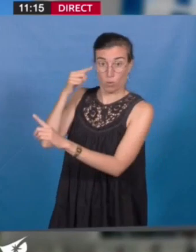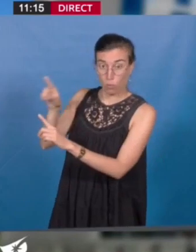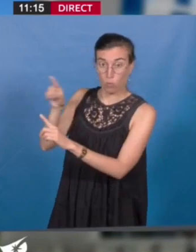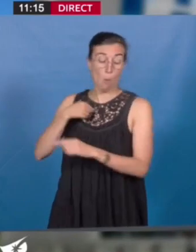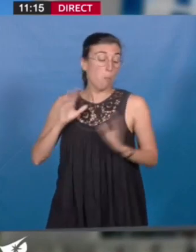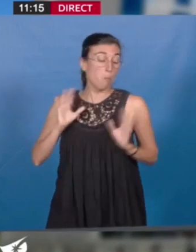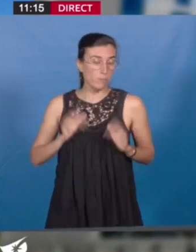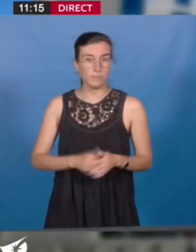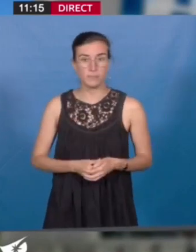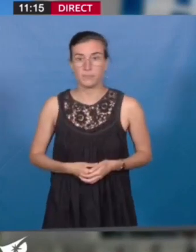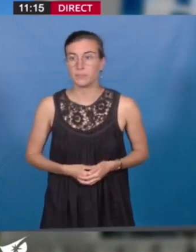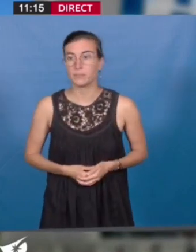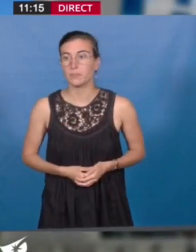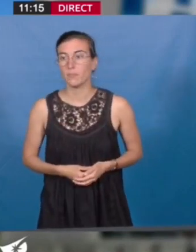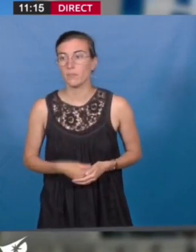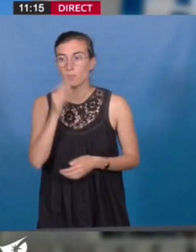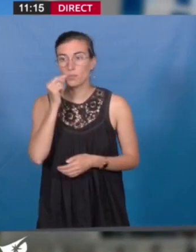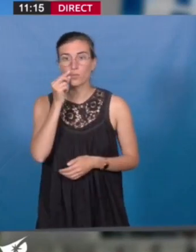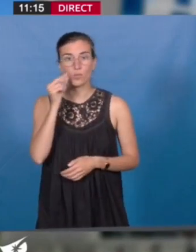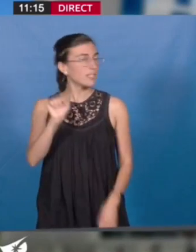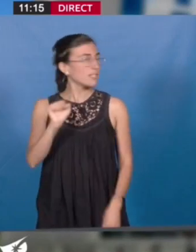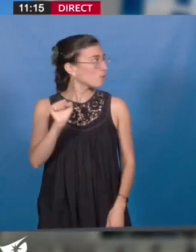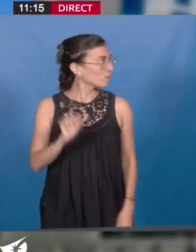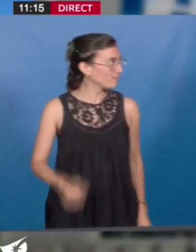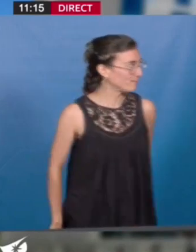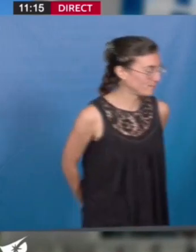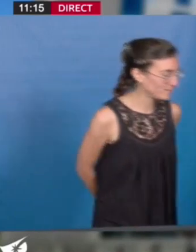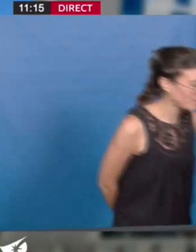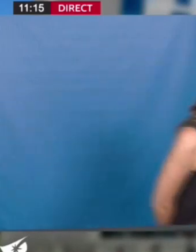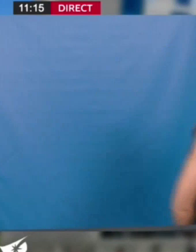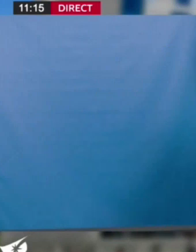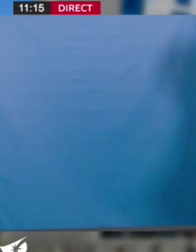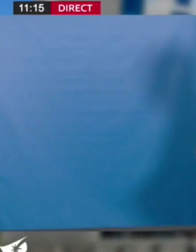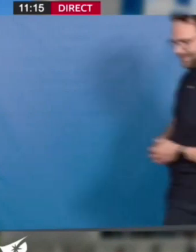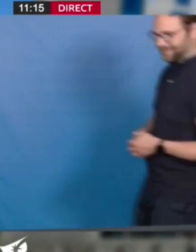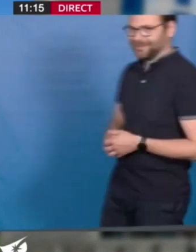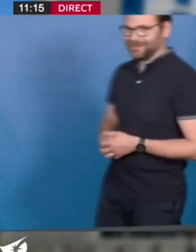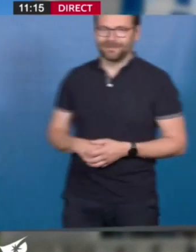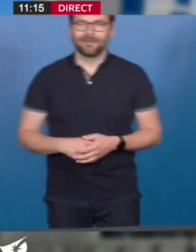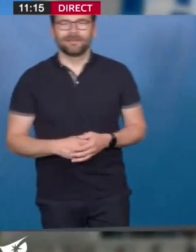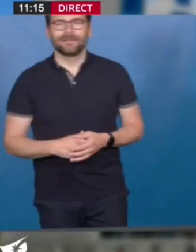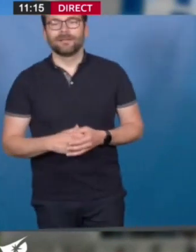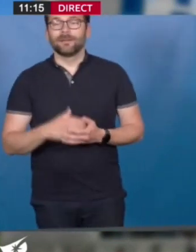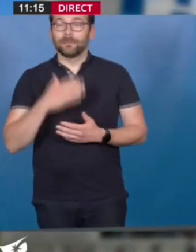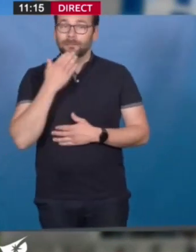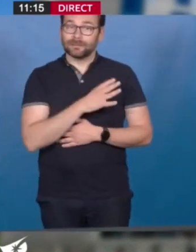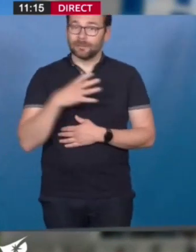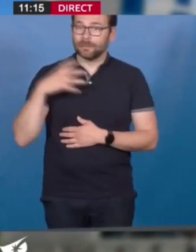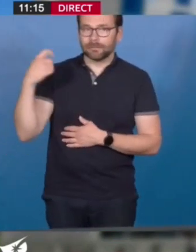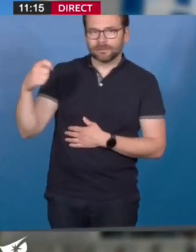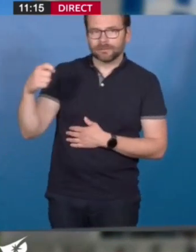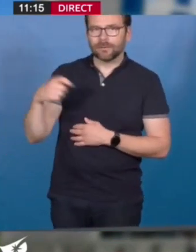Merci Madame la Présidente. Moi je m'attendais à ce que nous nous réjouissions de la